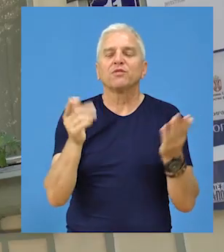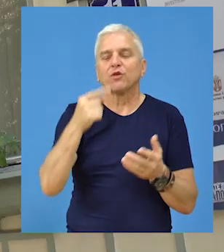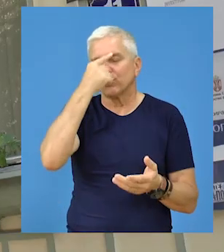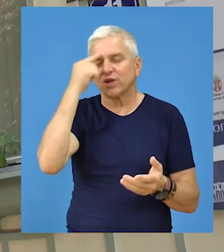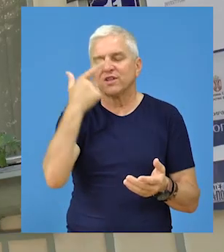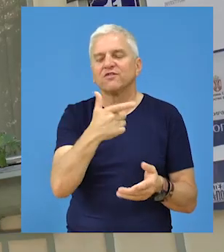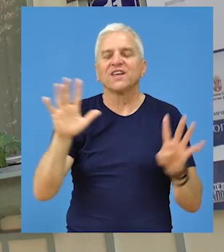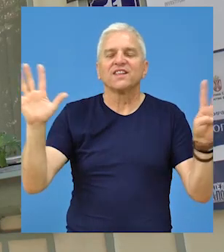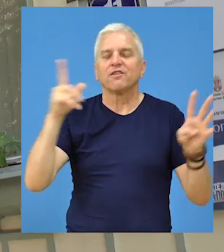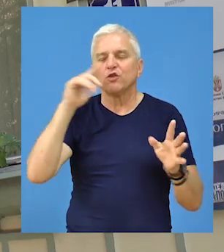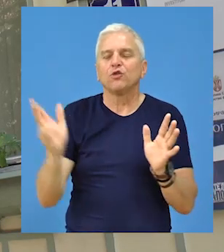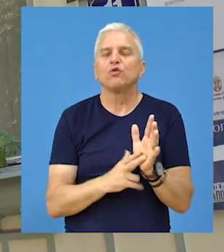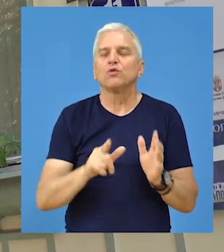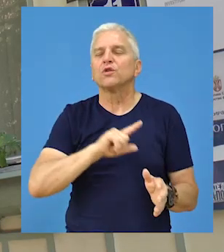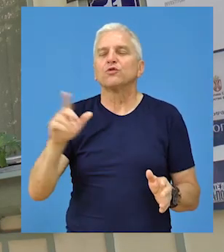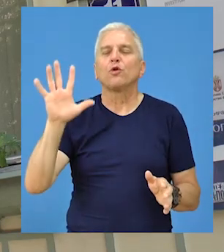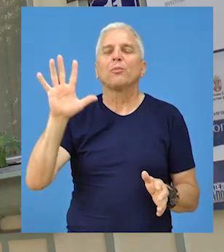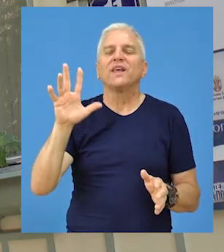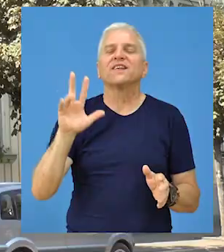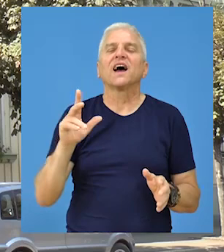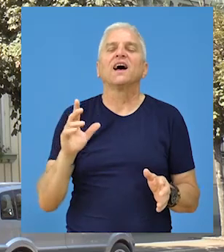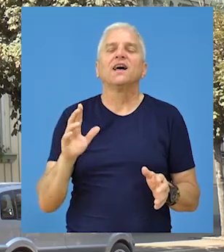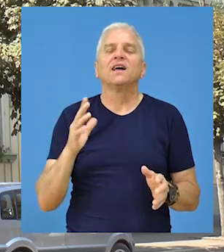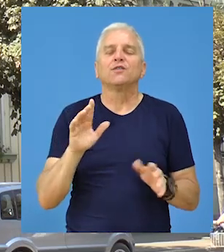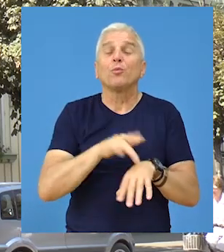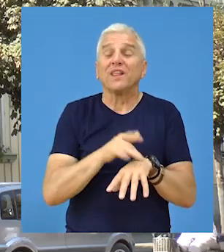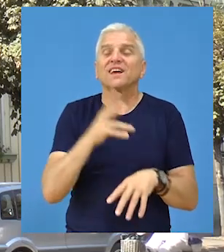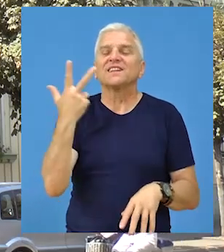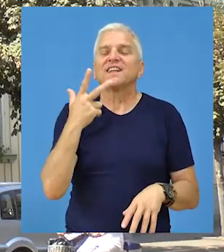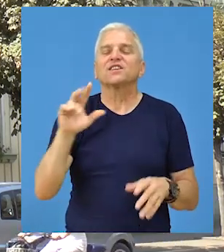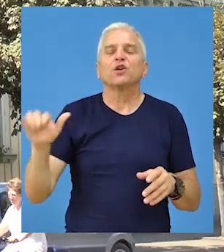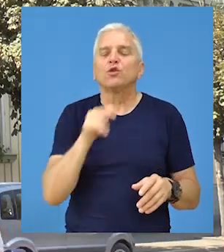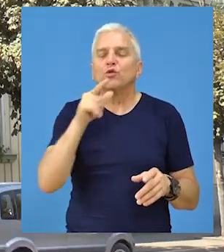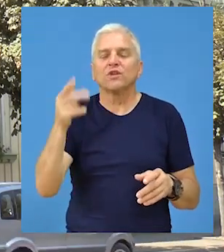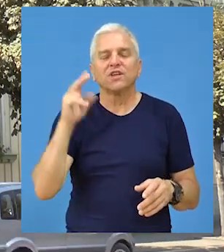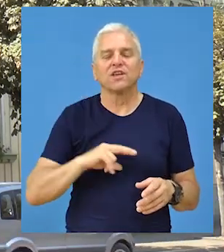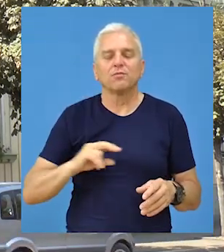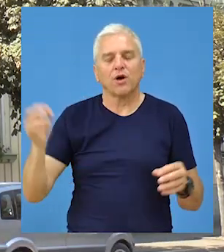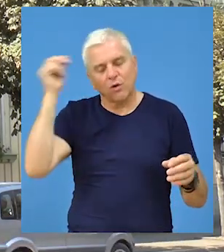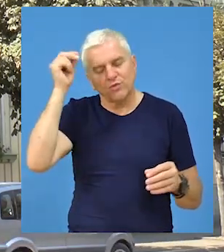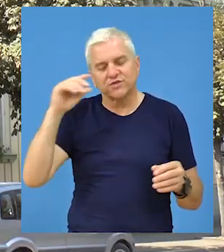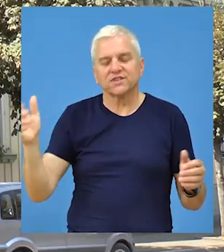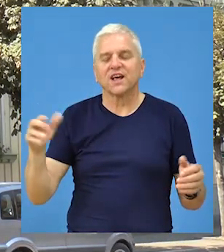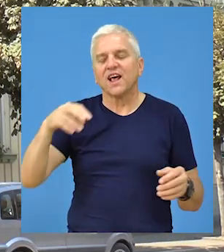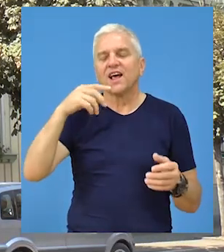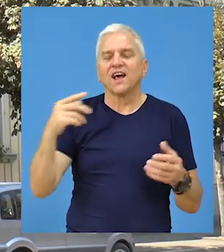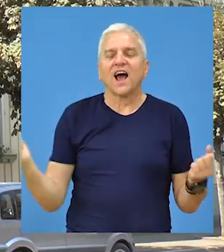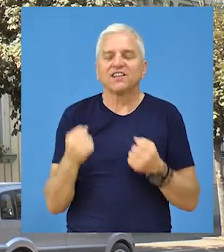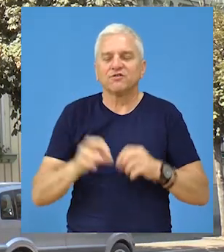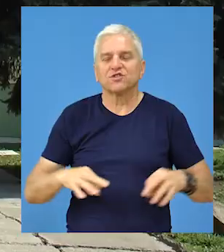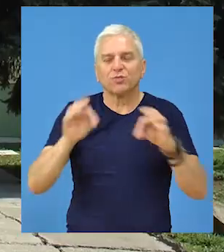ponedeljka 29. juna do petka 3. jula organizuje zabavno edukativni program Leto uz knjigu.